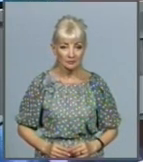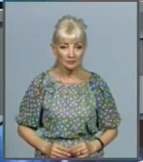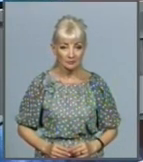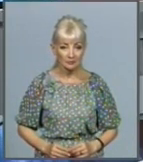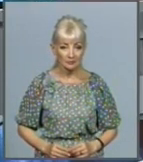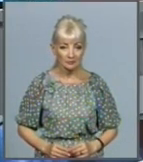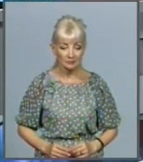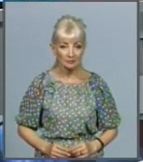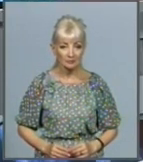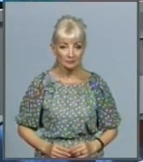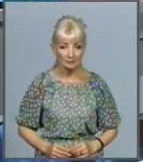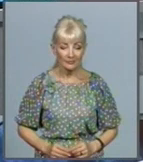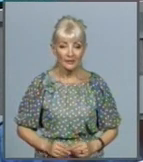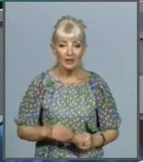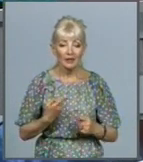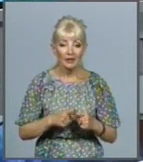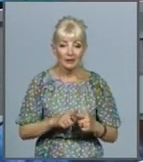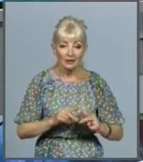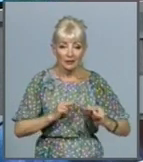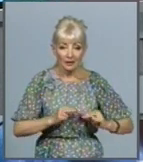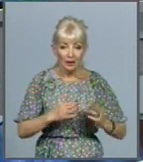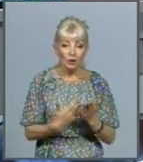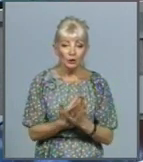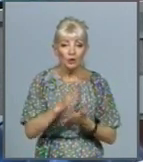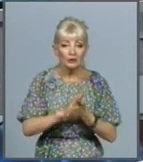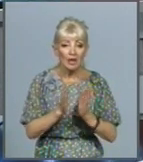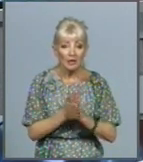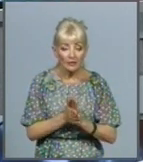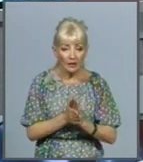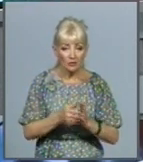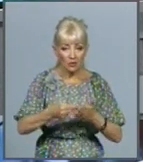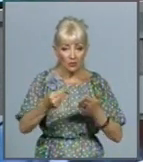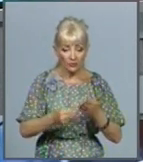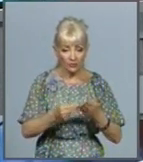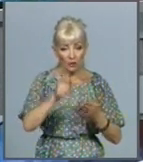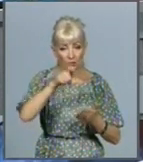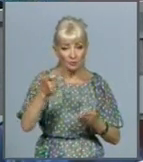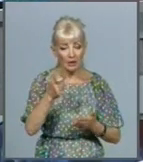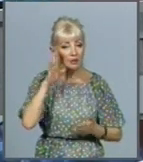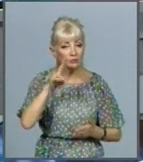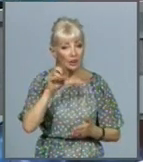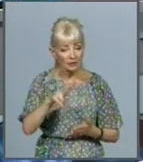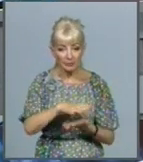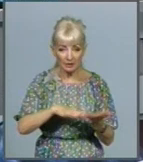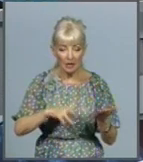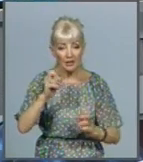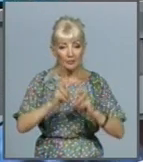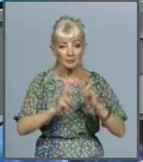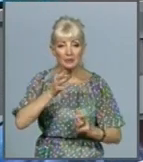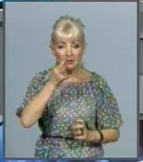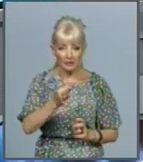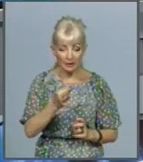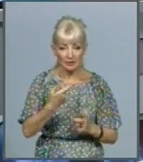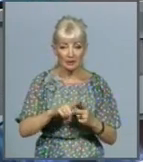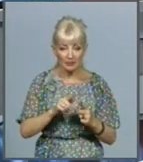Інтенсивна робота по укладанню нових договорів з усіма абонентами Харківводоканалу Попродовжується. На підприємстві зазначили, дистанційно це можна